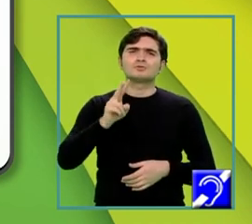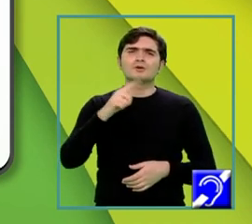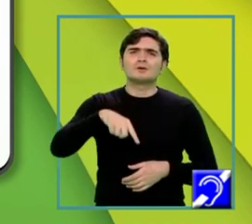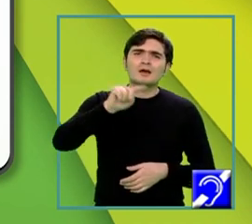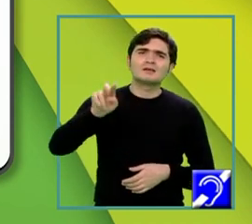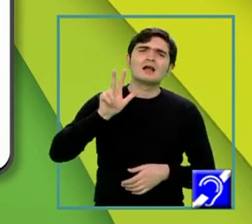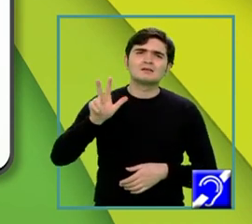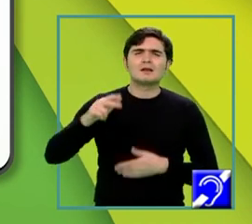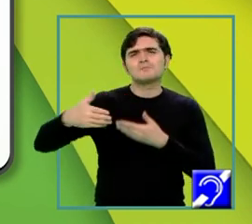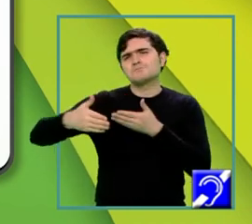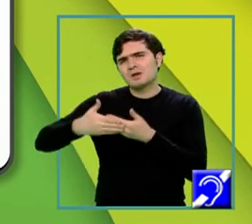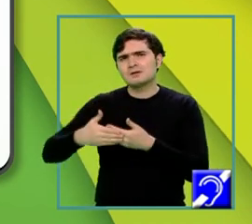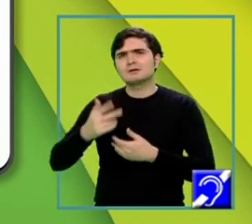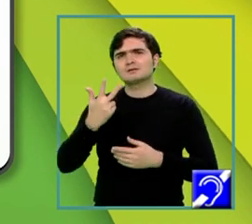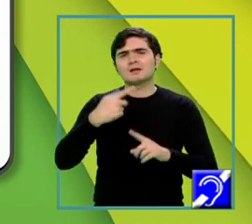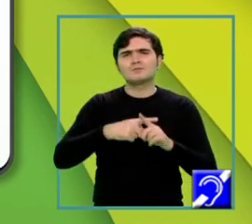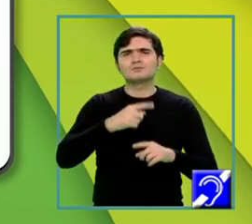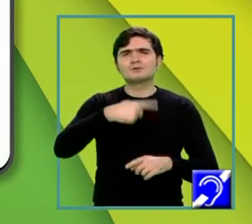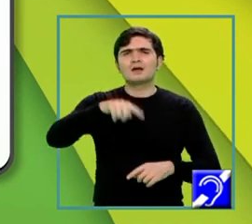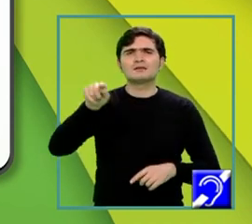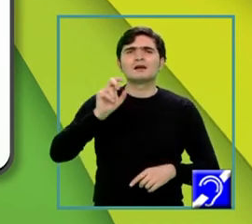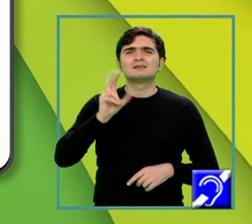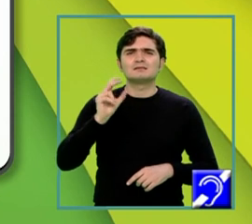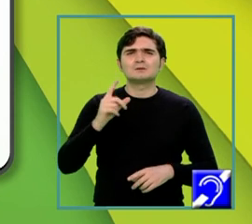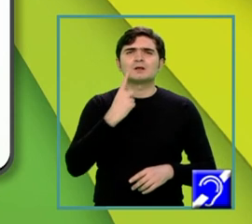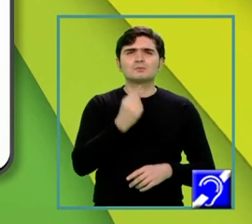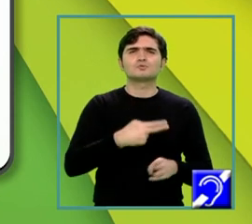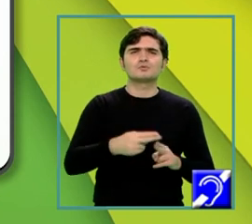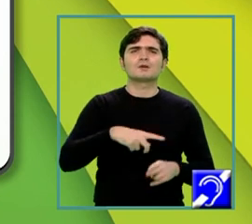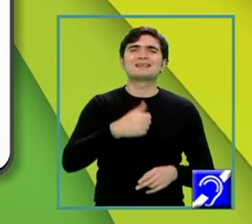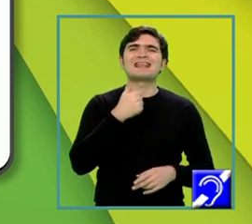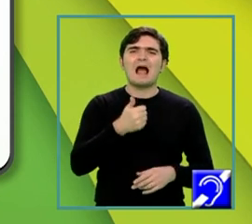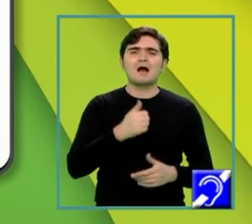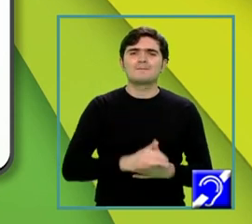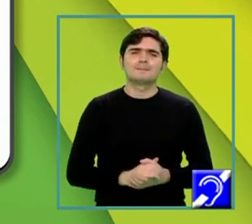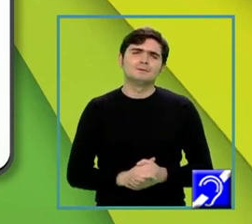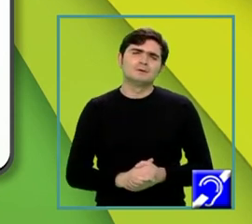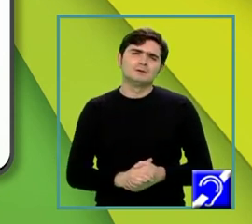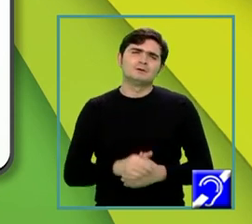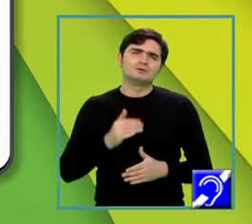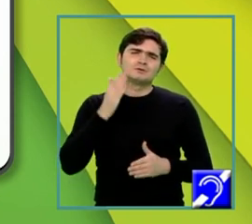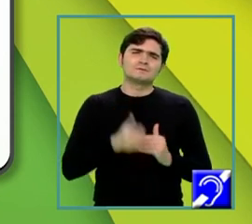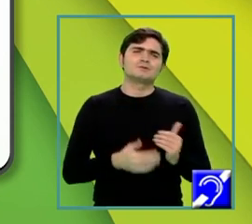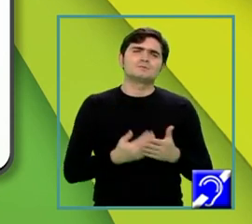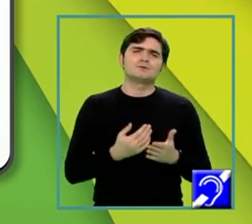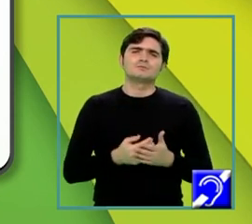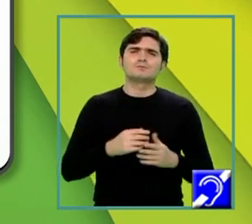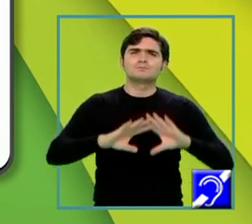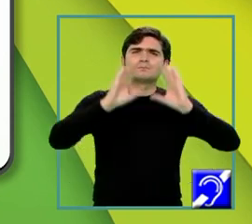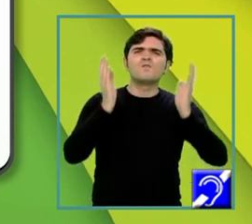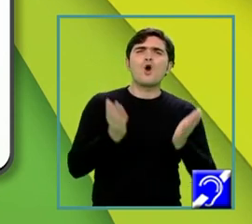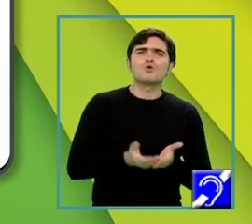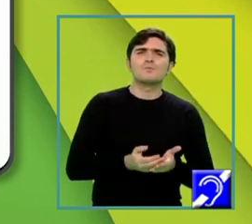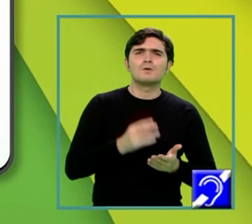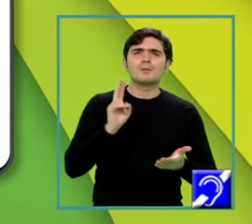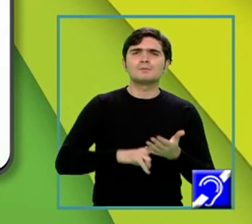lângă 3 plus radical din 3, și ceea ce avem răspuns corect A. Și în sfârșit, pentru volum am aplicat formula,